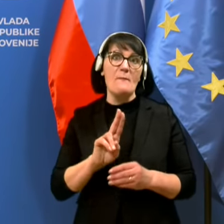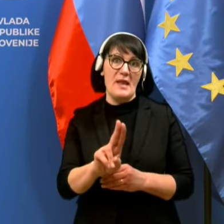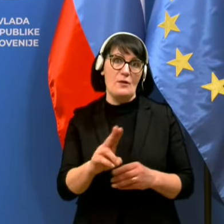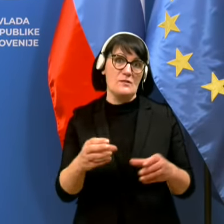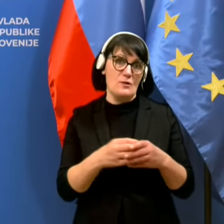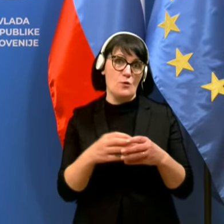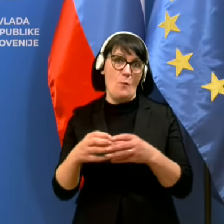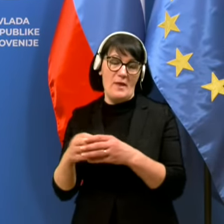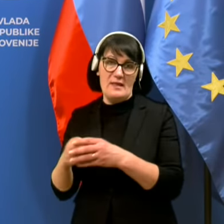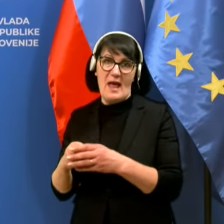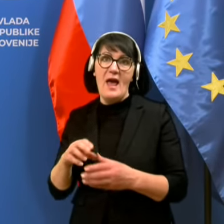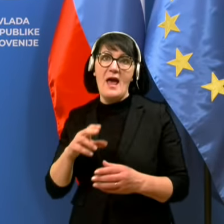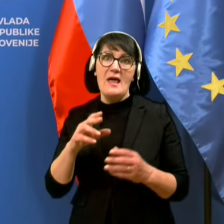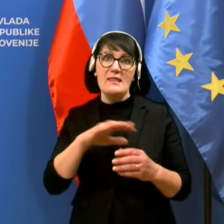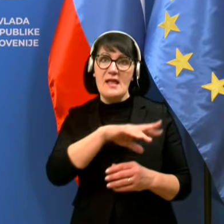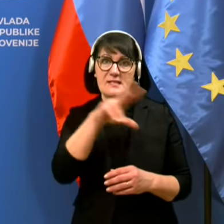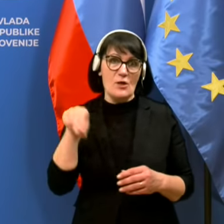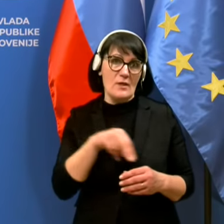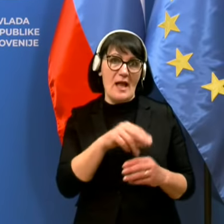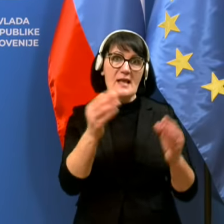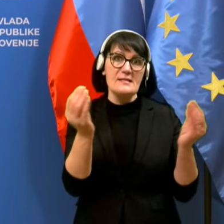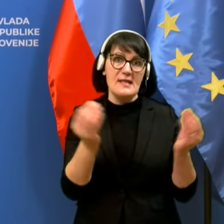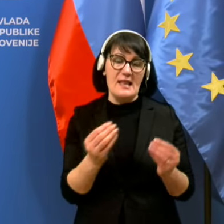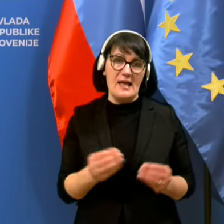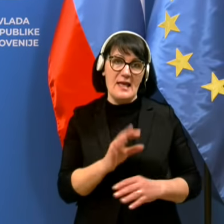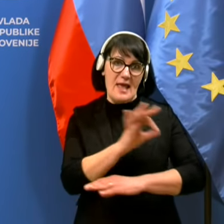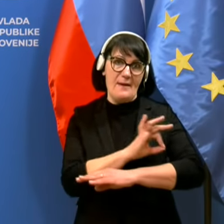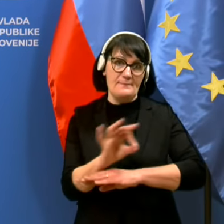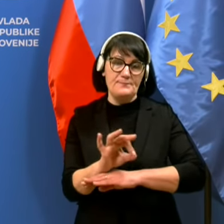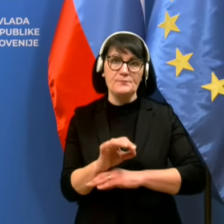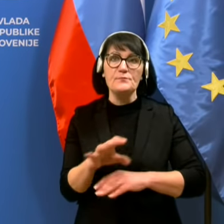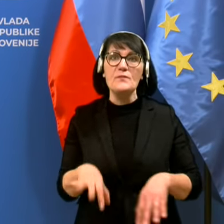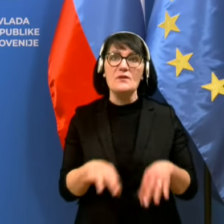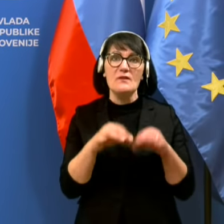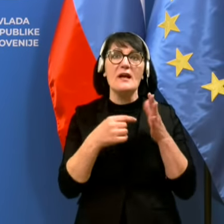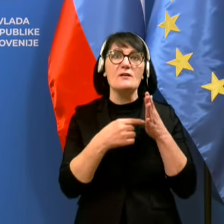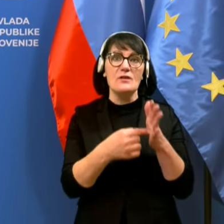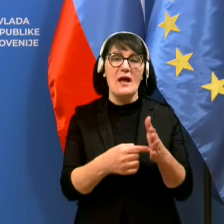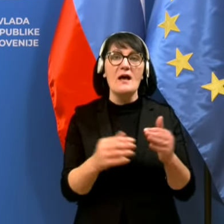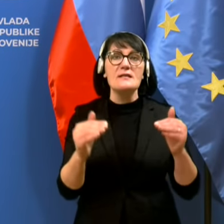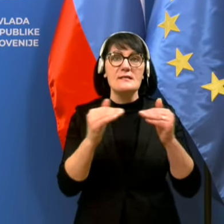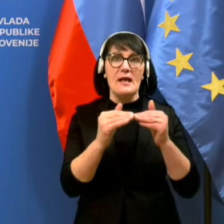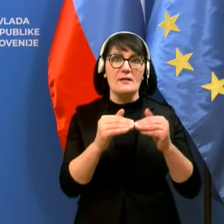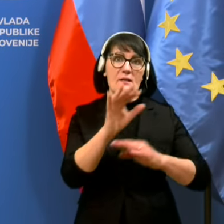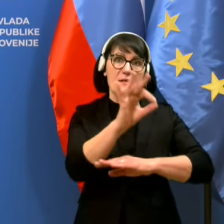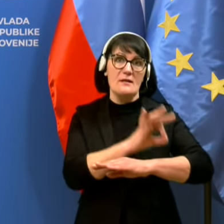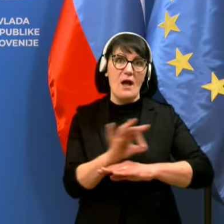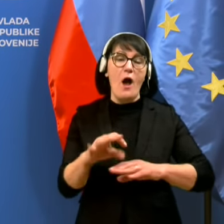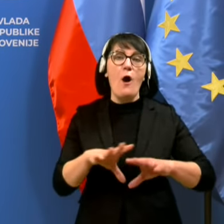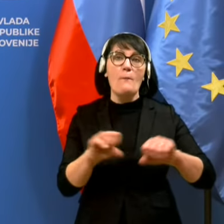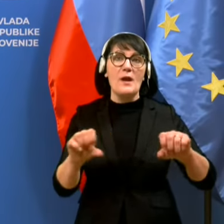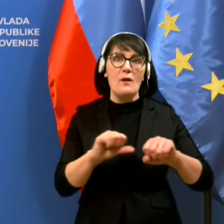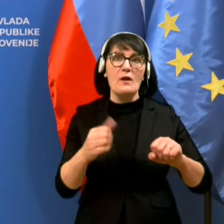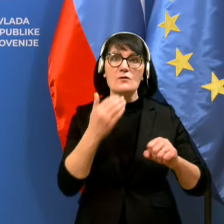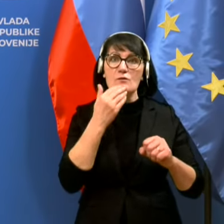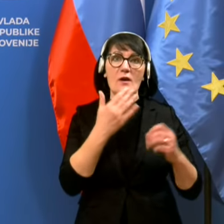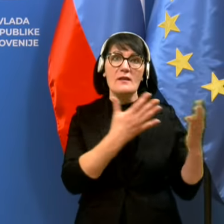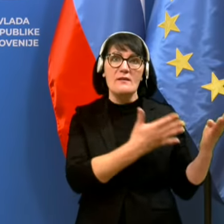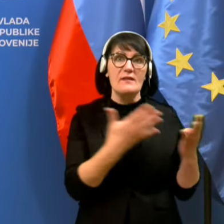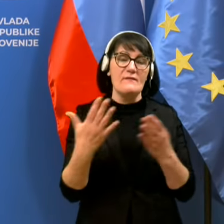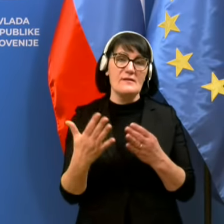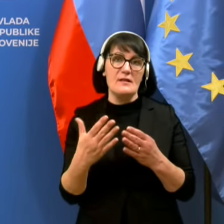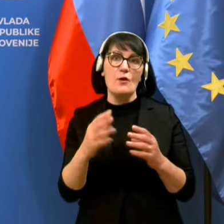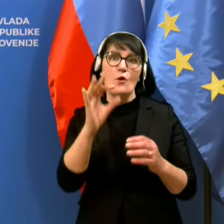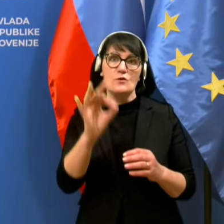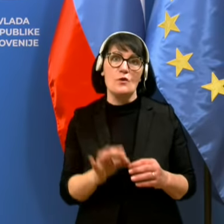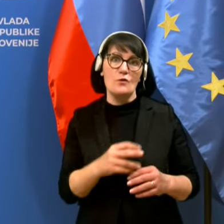skupine nacionalne strategije. Ugotovitve kažejo, da je bilo skladno strategijo opravljenih skoraj 99 odstotkov